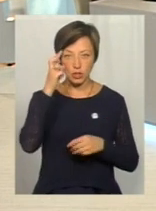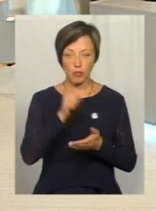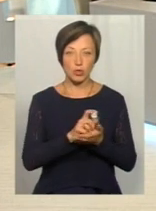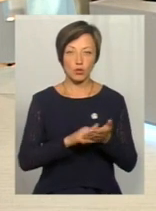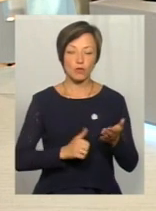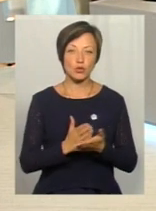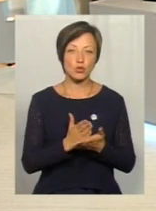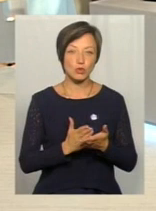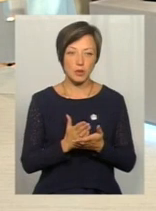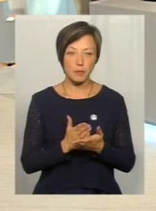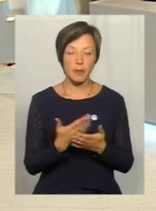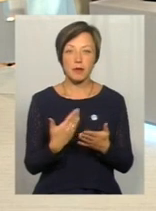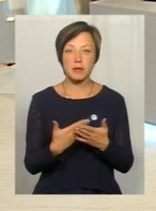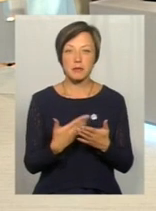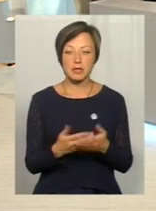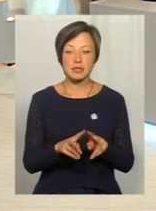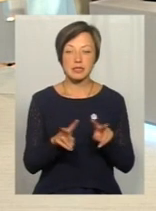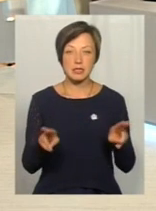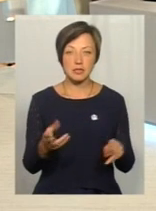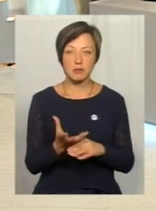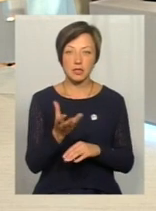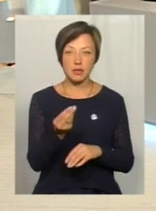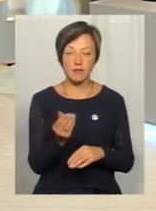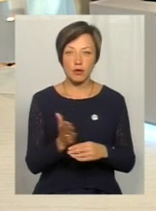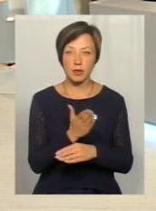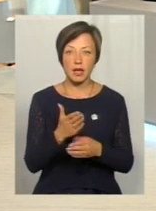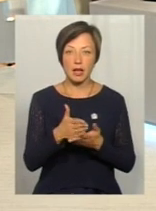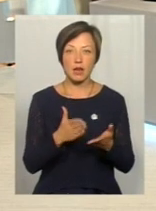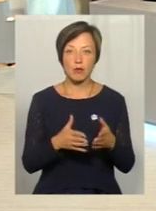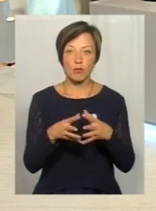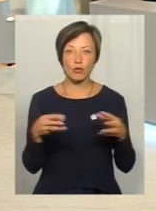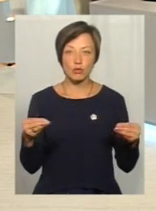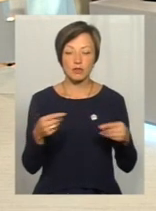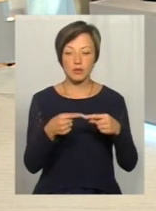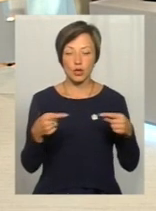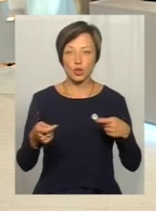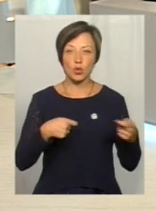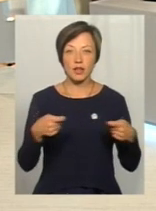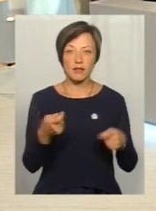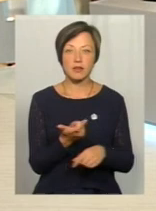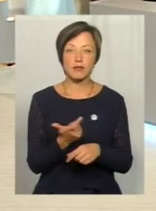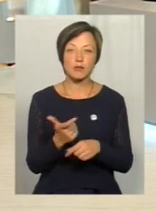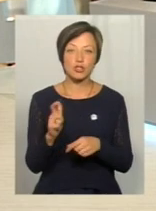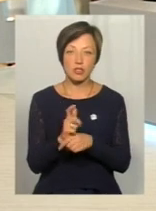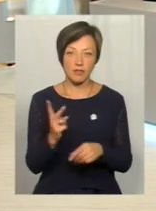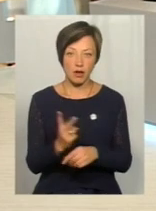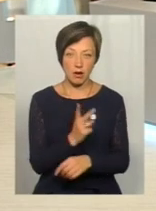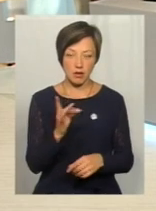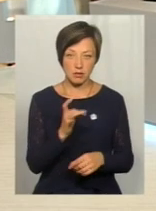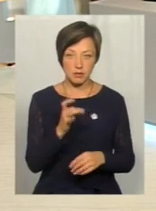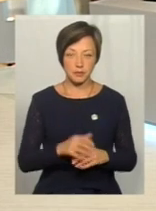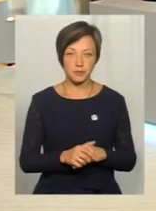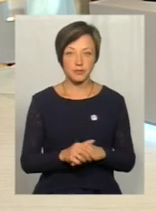фіскальної служби. Приблизно стільки ж сплатили виробники хлібобулочних виробів, торгівля удвічі більше. Пане Валентине,